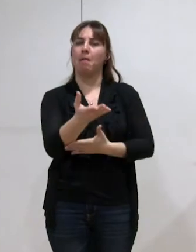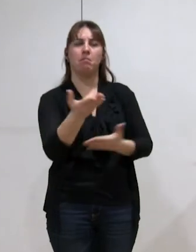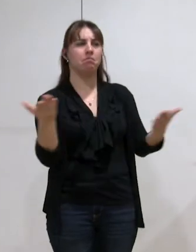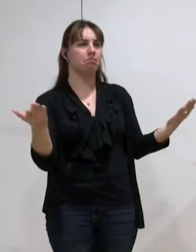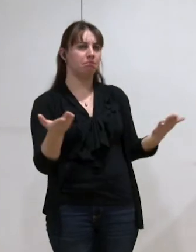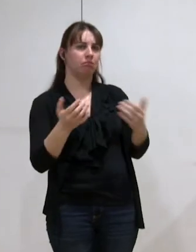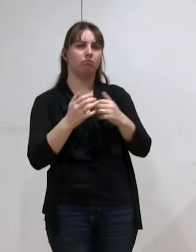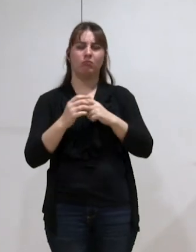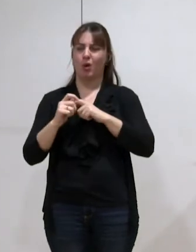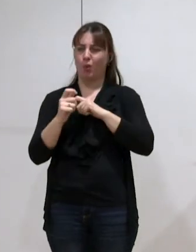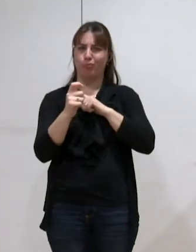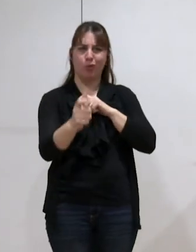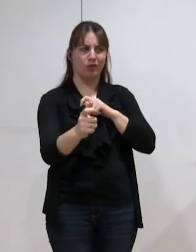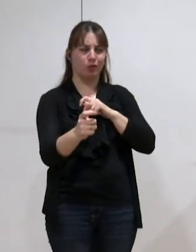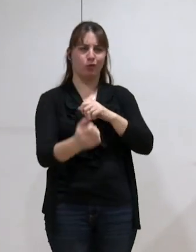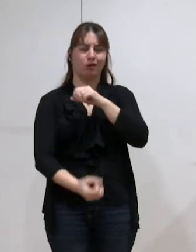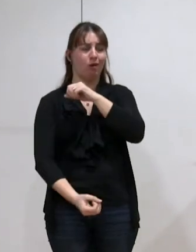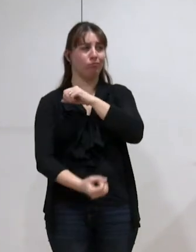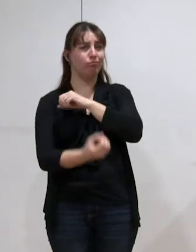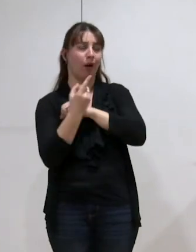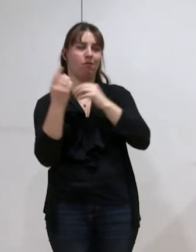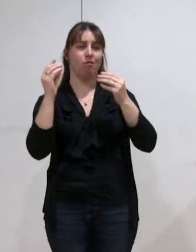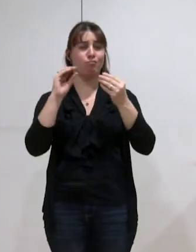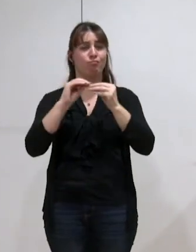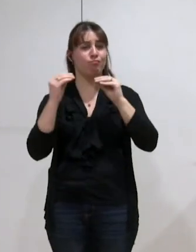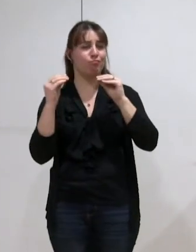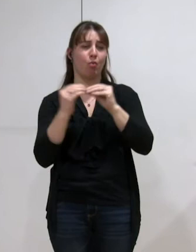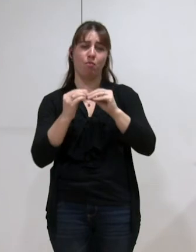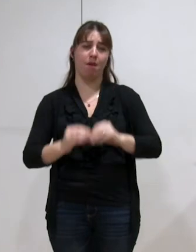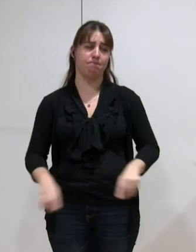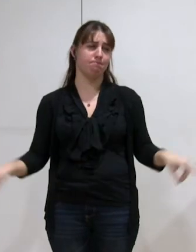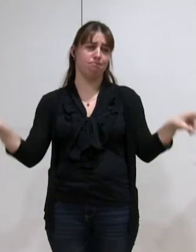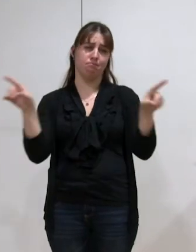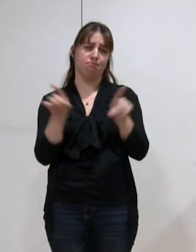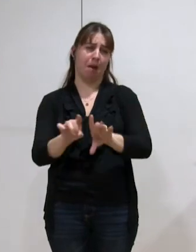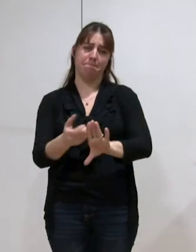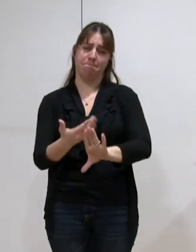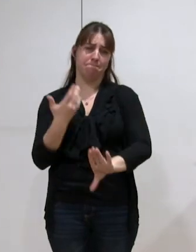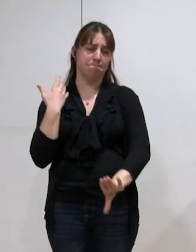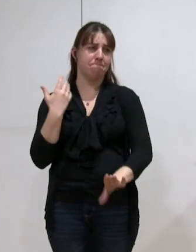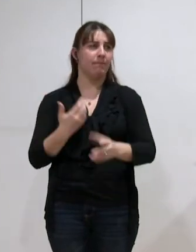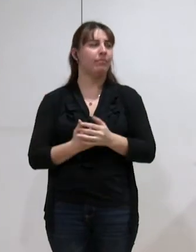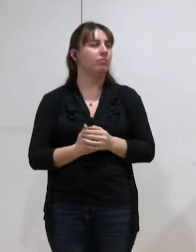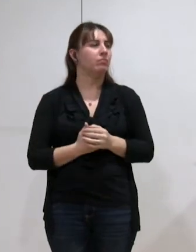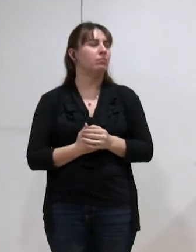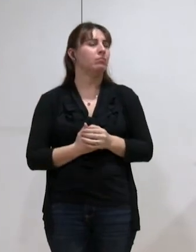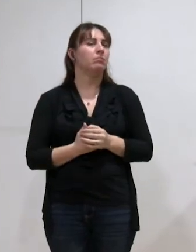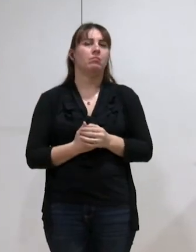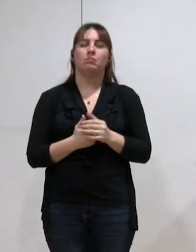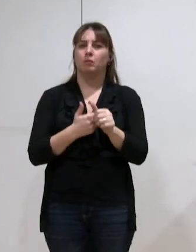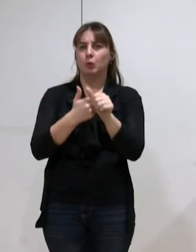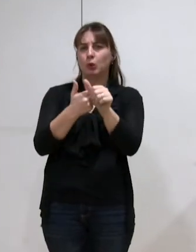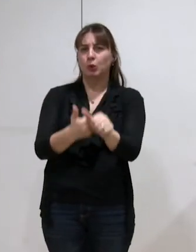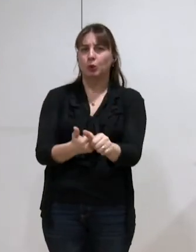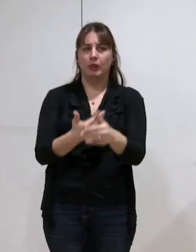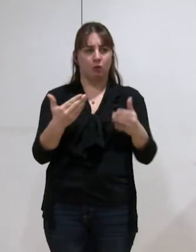y a dans ce processus un péché originel parce que tout ceci est fondé sur le